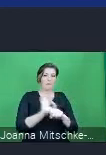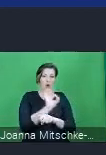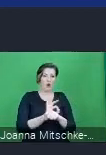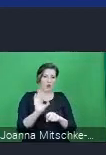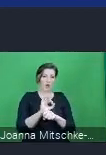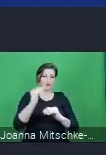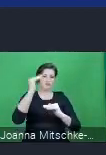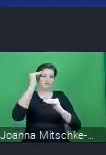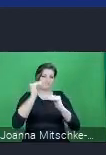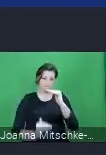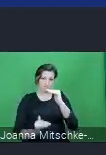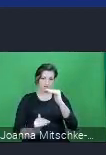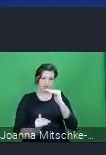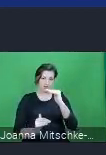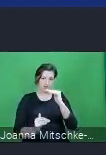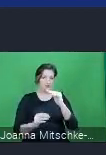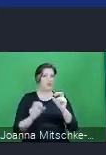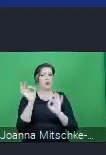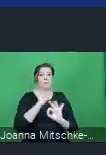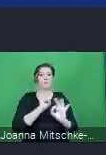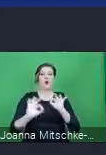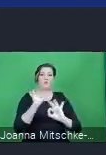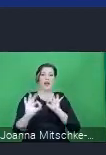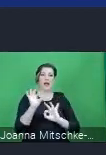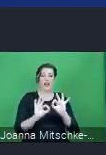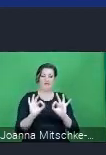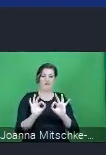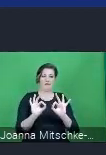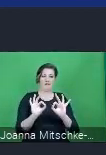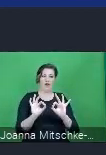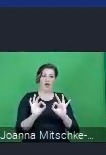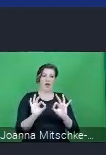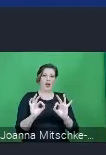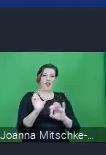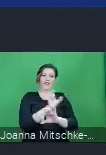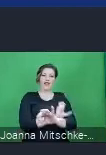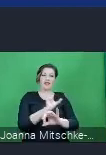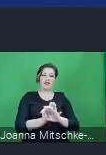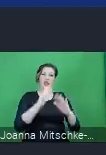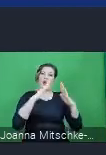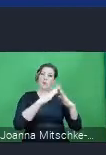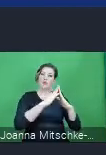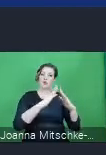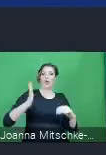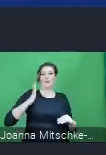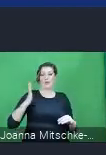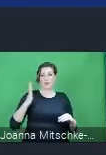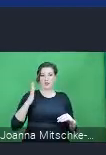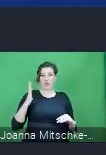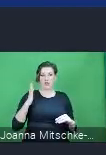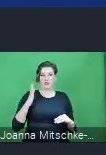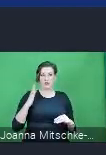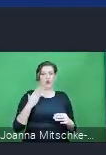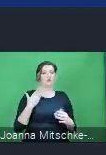także jest poprawa stanu technicznego budynku w zakresie bezpieczeństwa poprzez uruchomienie e